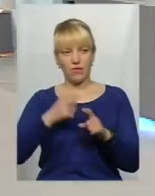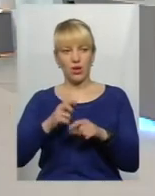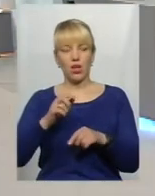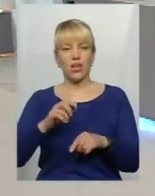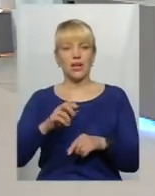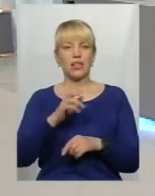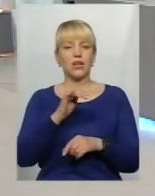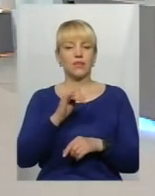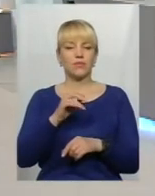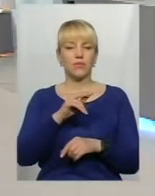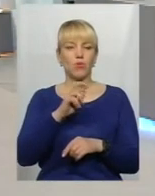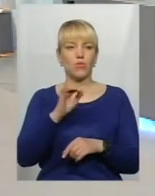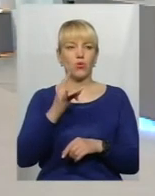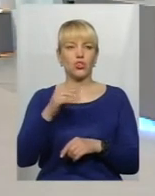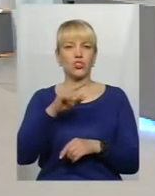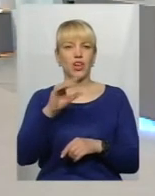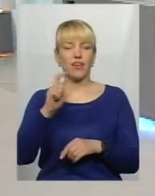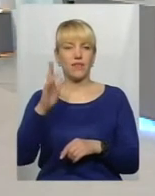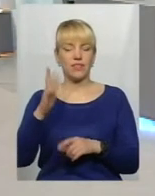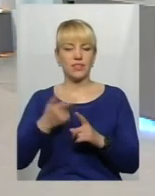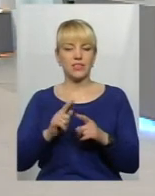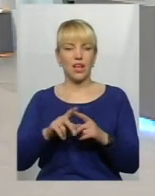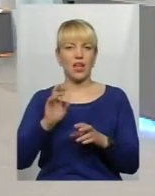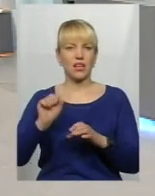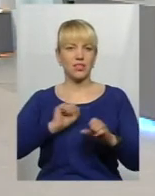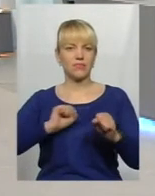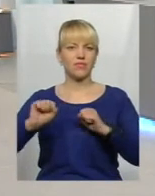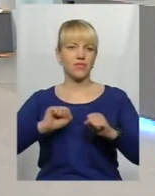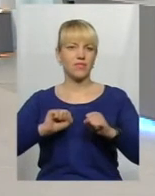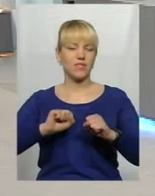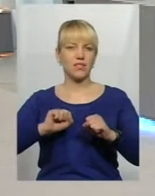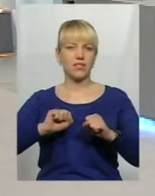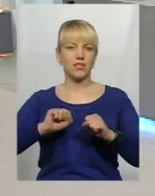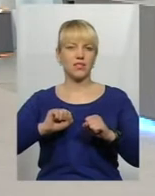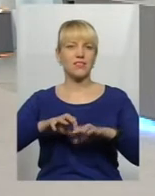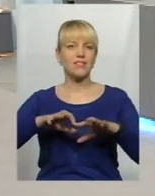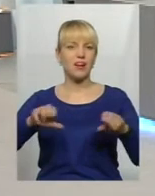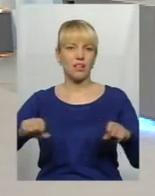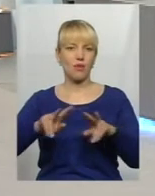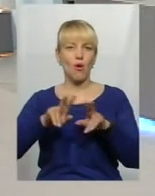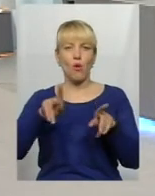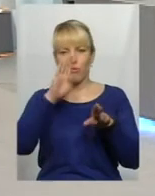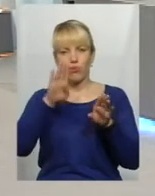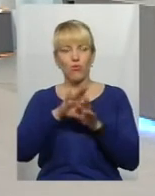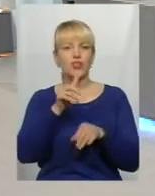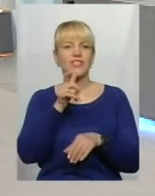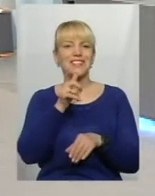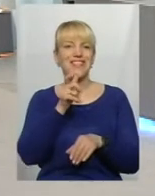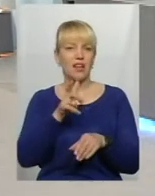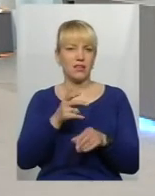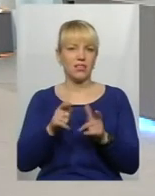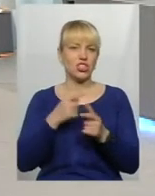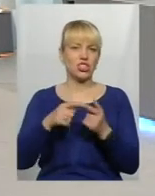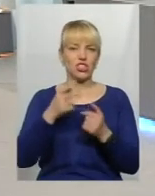тобто такий прообраз тирана, чи та Сталіна, Гітлера, незрозуміло. От він